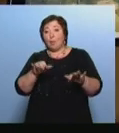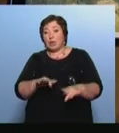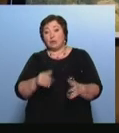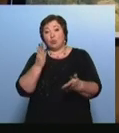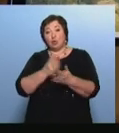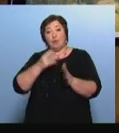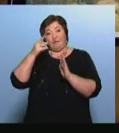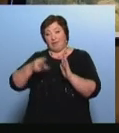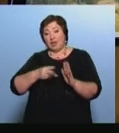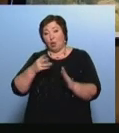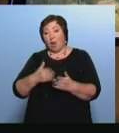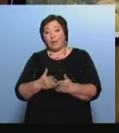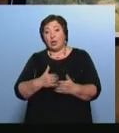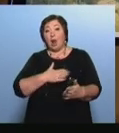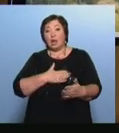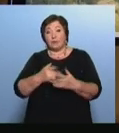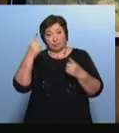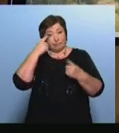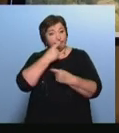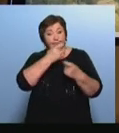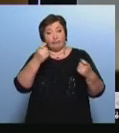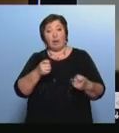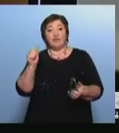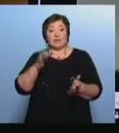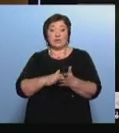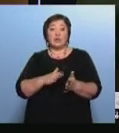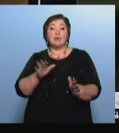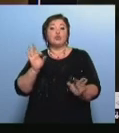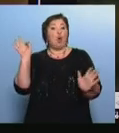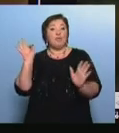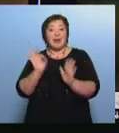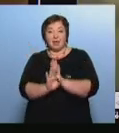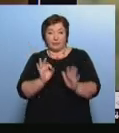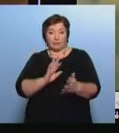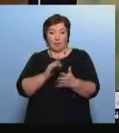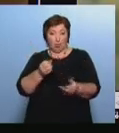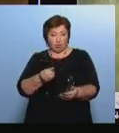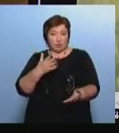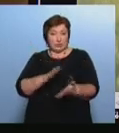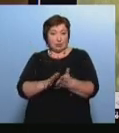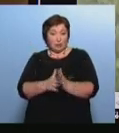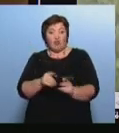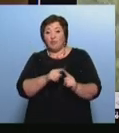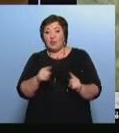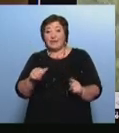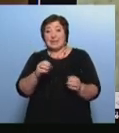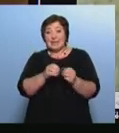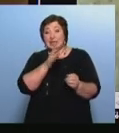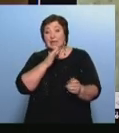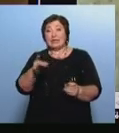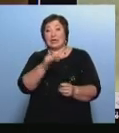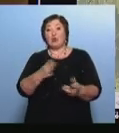видеокамеры Картинка с них передается в центр Это позволит оперативно оценивать ситуацию Впервые за 10 лет регион взялся